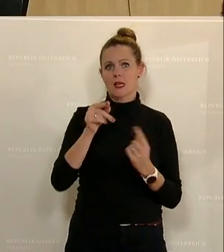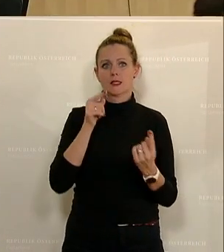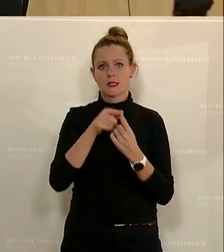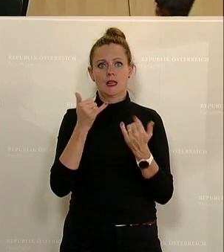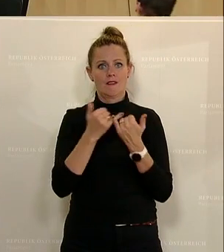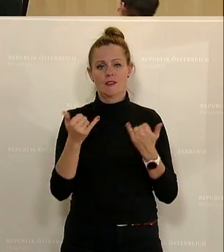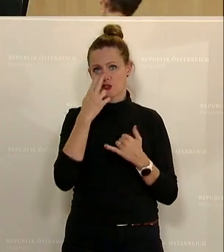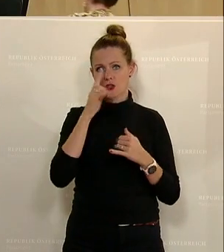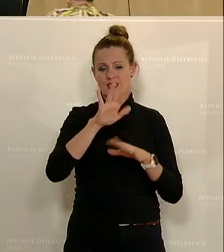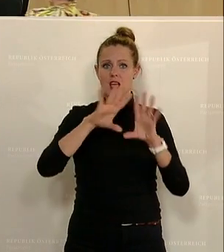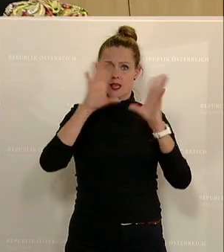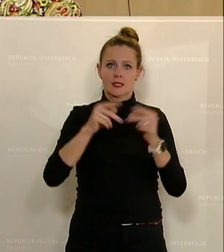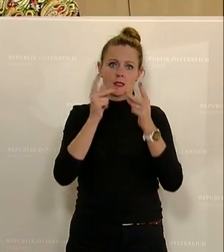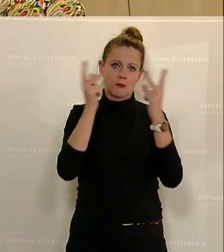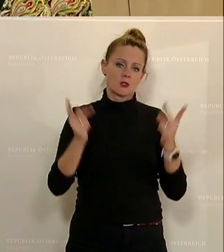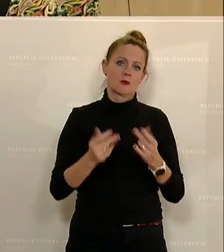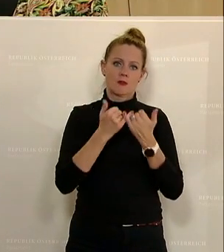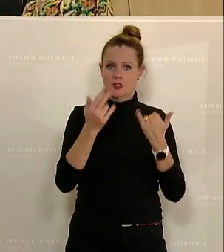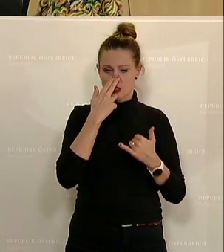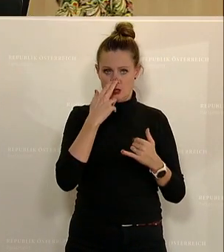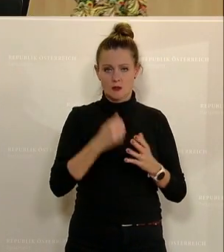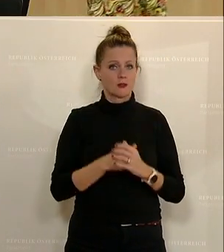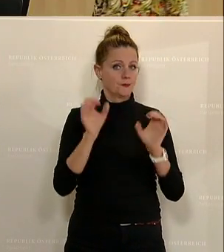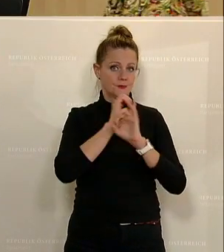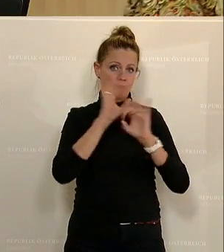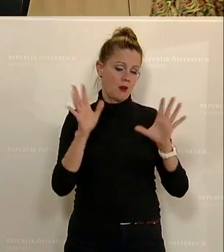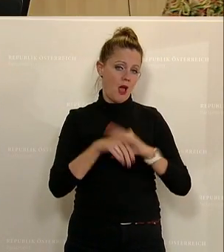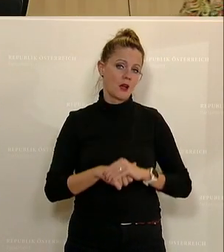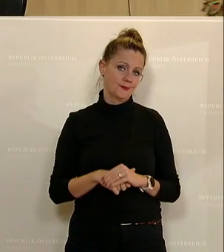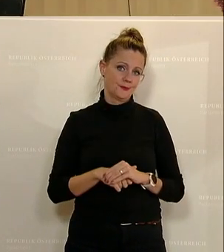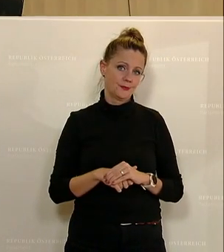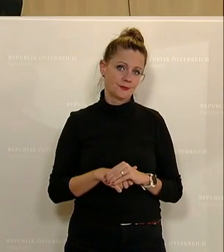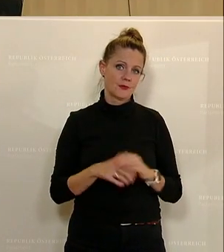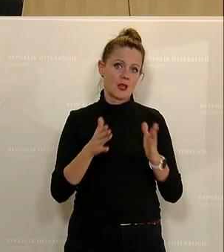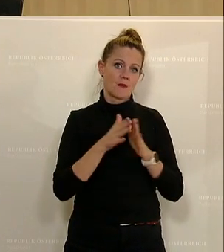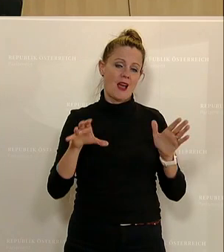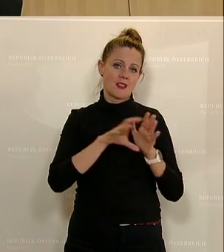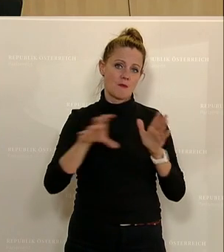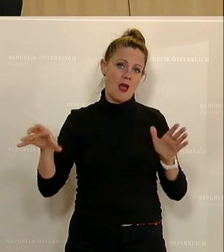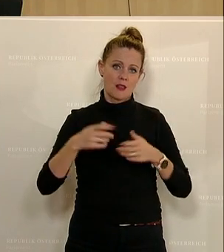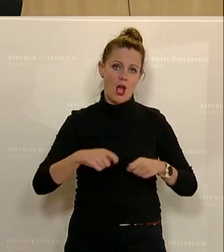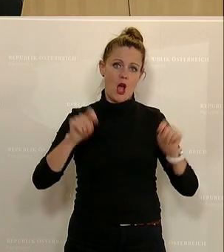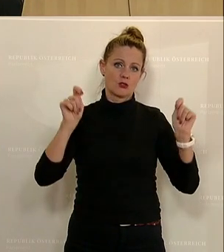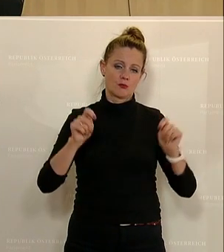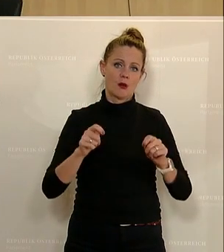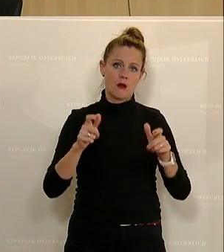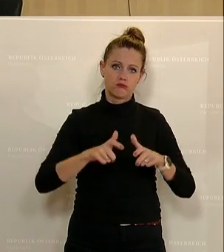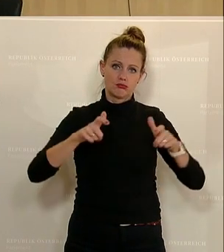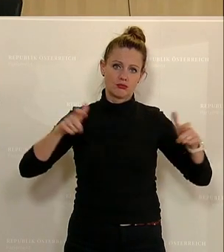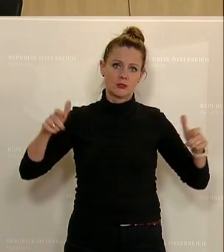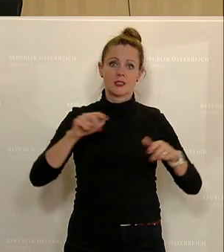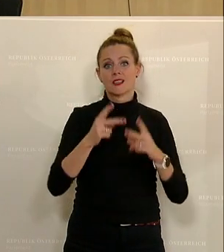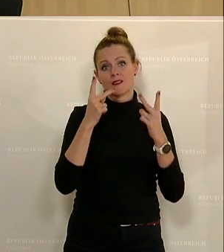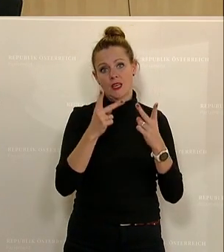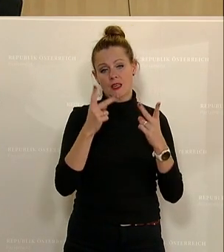Sie als Gesamtkonzept vorhaben. Natürlich ist die Breitbandausbaugeschichte eine der